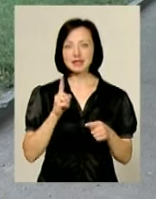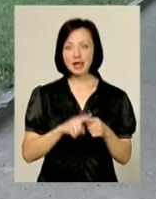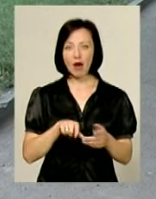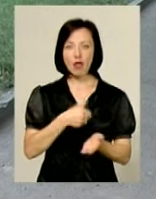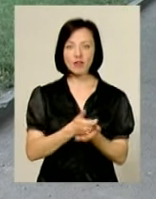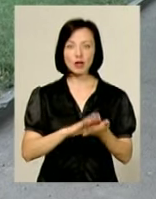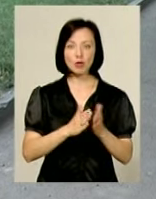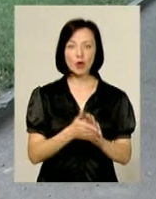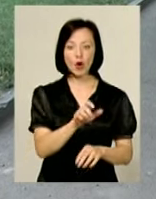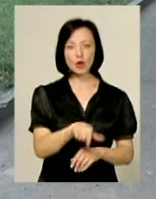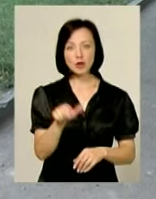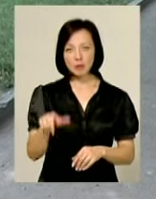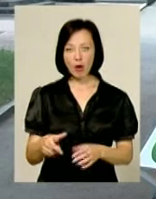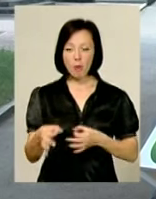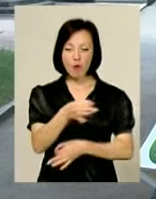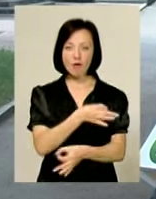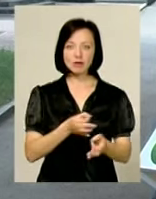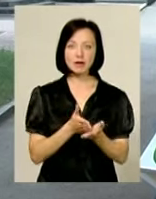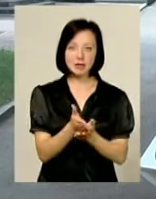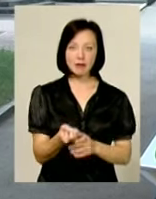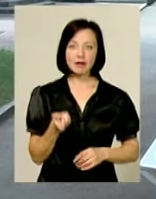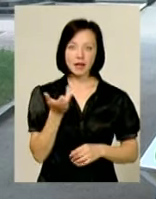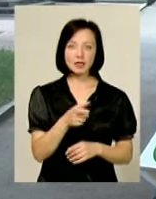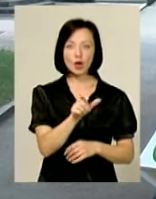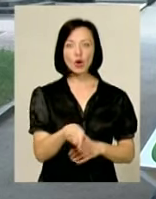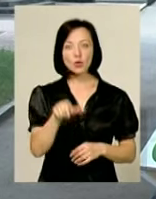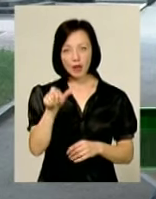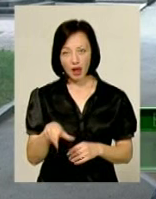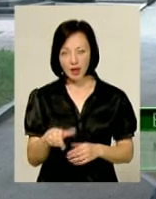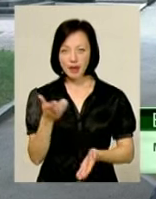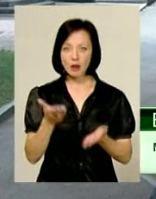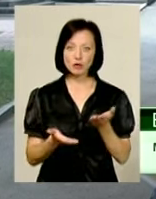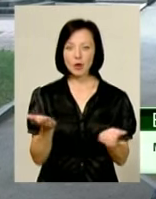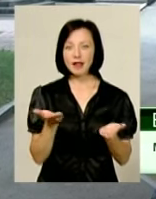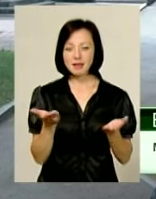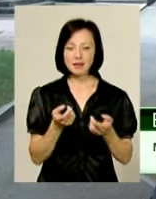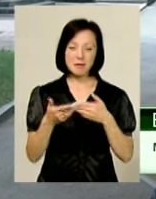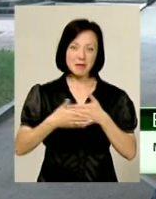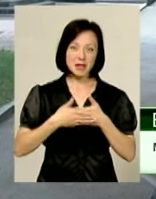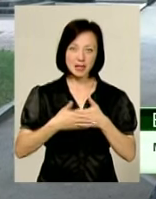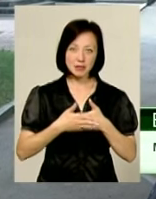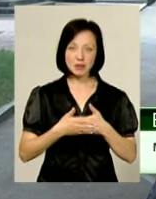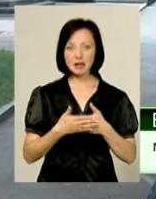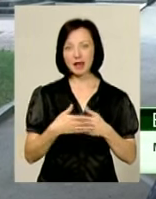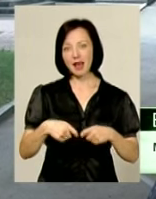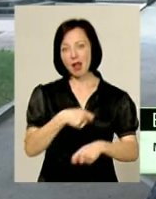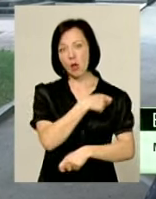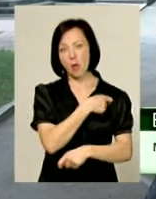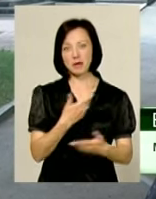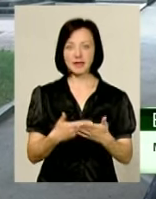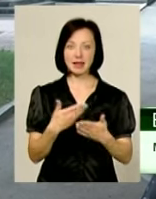з людьми, обговорюється маршрут, кількість людей обговорюється. Якщо десь недалеко, там в кілометрів